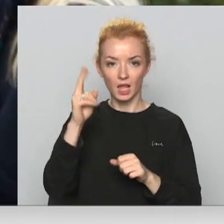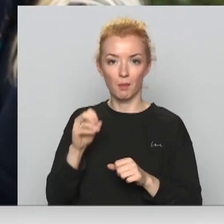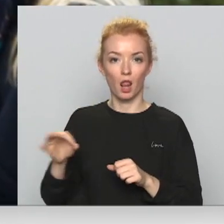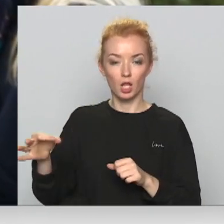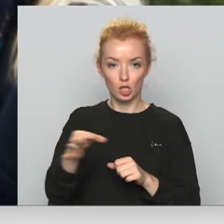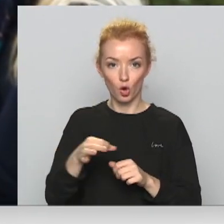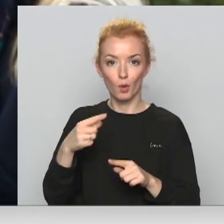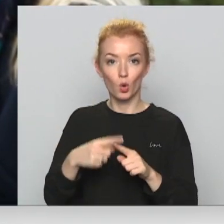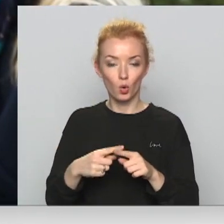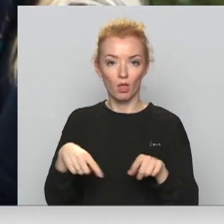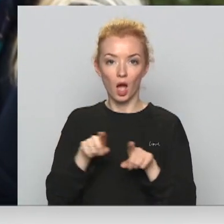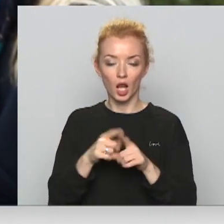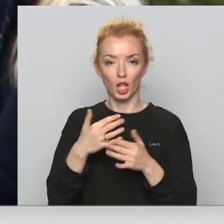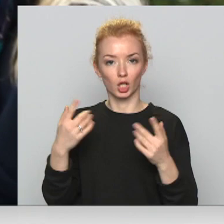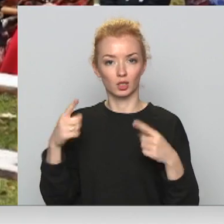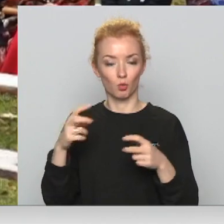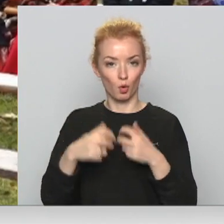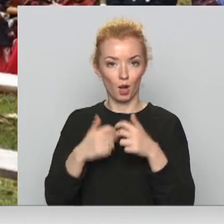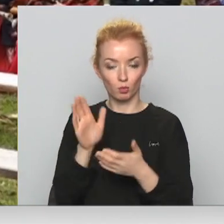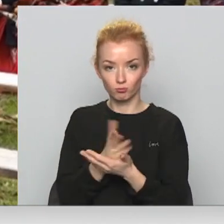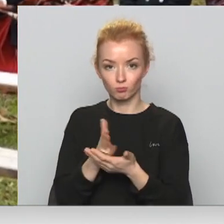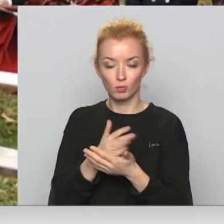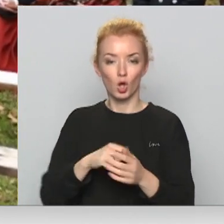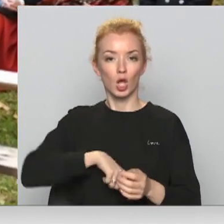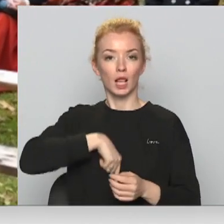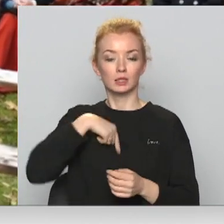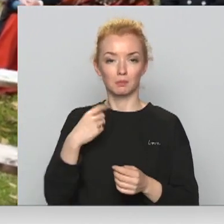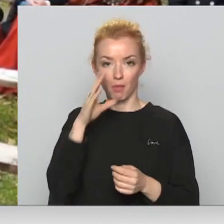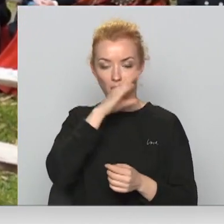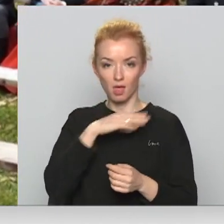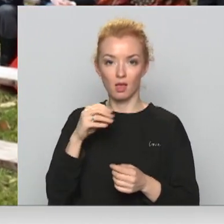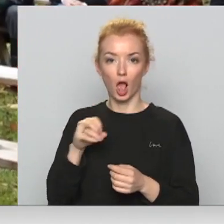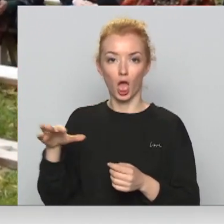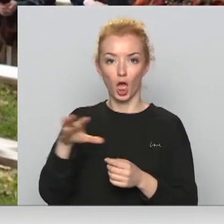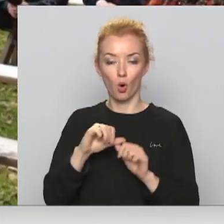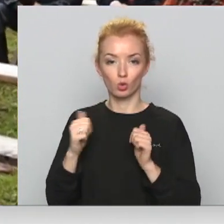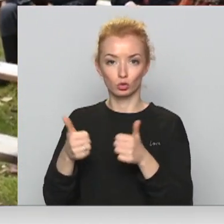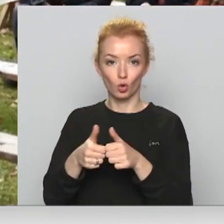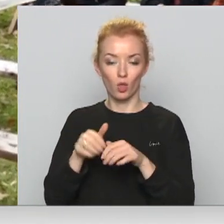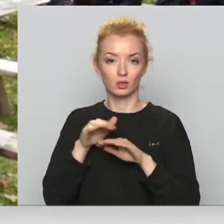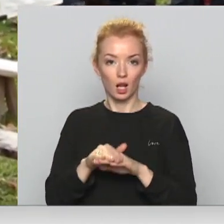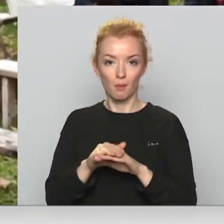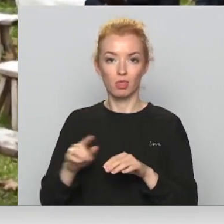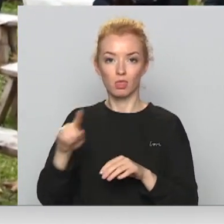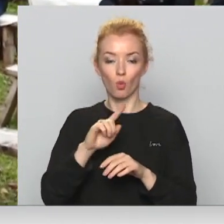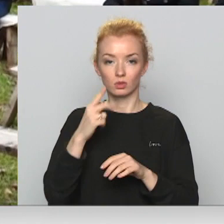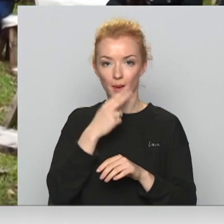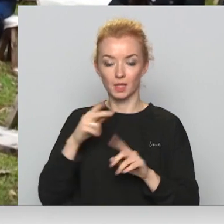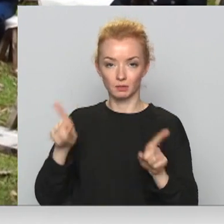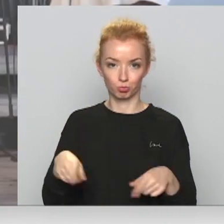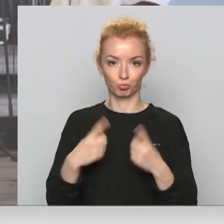ģeopolitisko izaicinājumu priekšā, nodrošināt ilgtspējīgi uz eirozonas stabilitāti balstītu tautasainiecības izaugsmu.